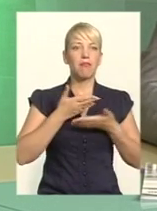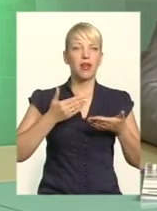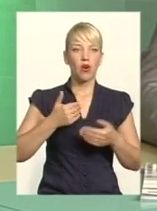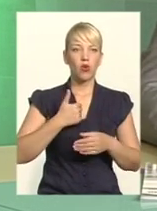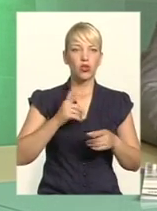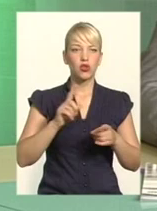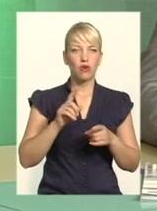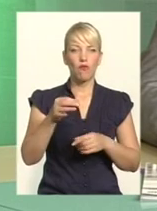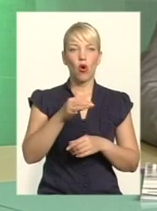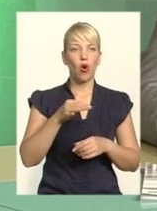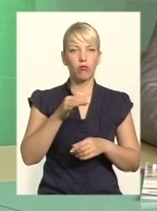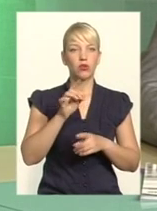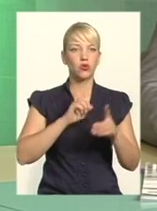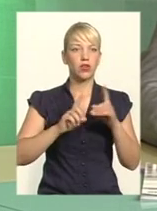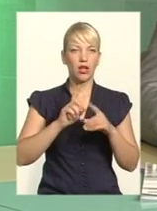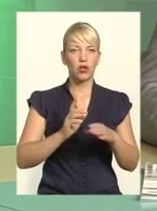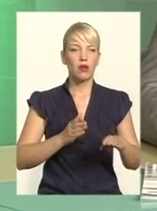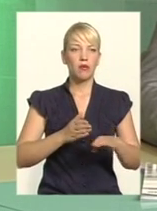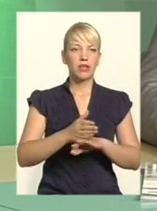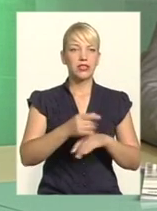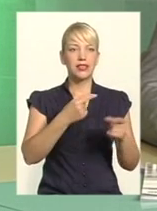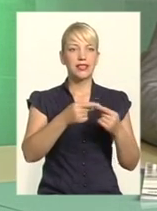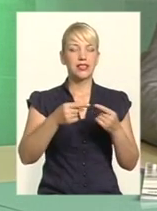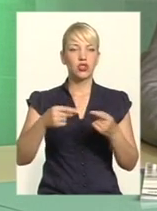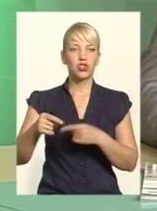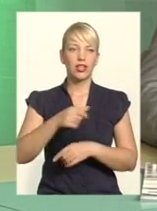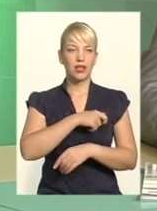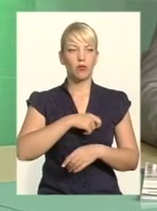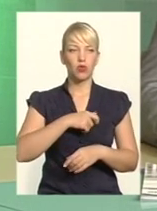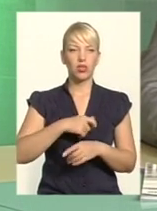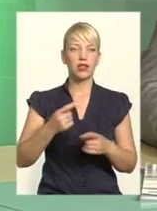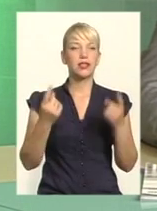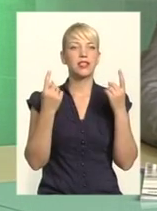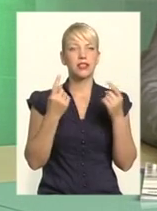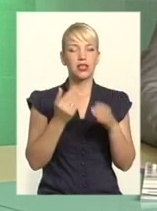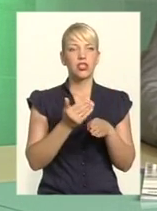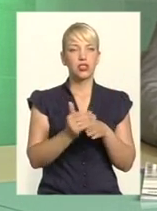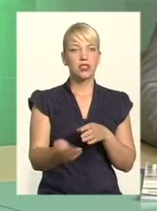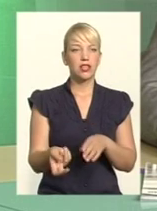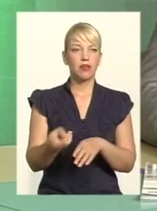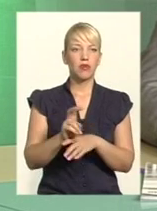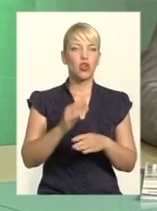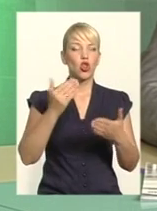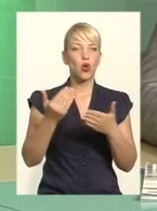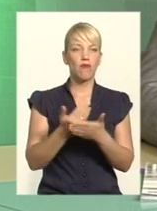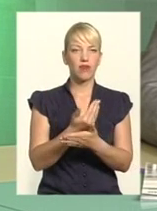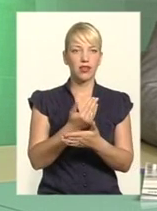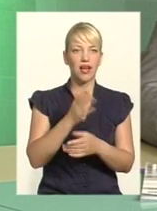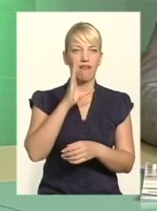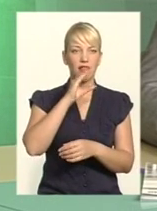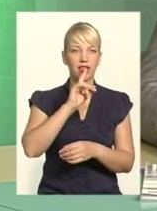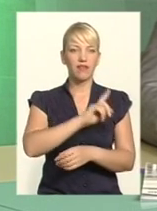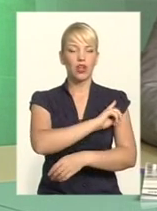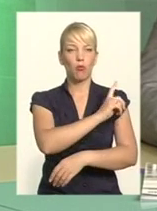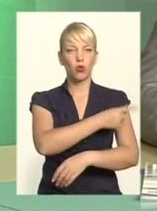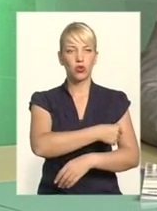інші депутати. Прийшла значно частина нових, ефективних і потужних. Тому що ми хочемо,